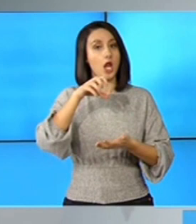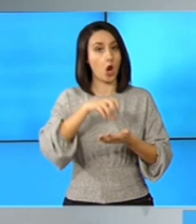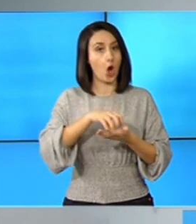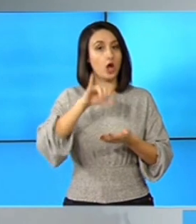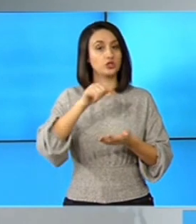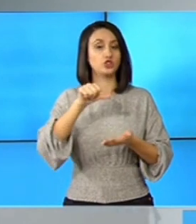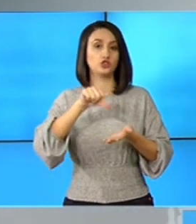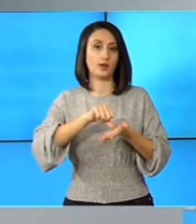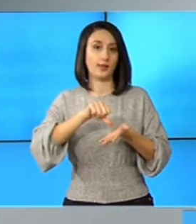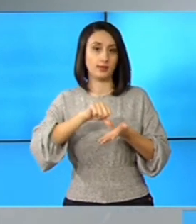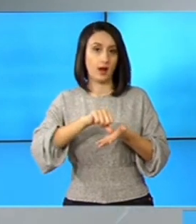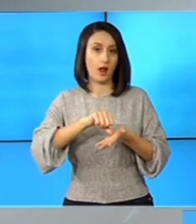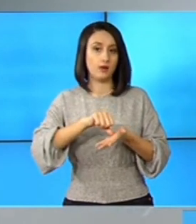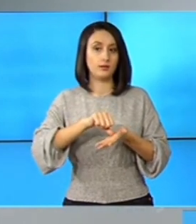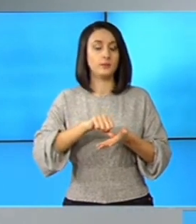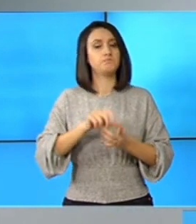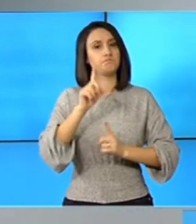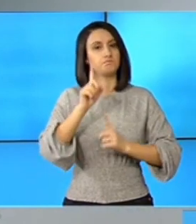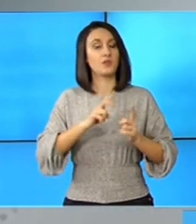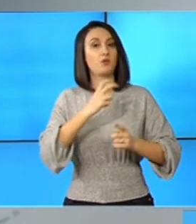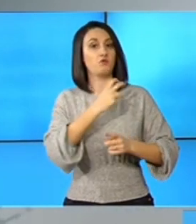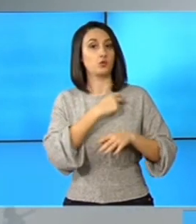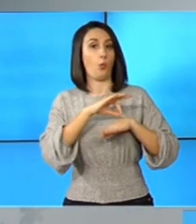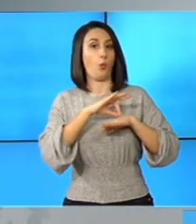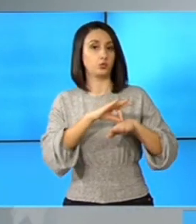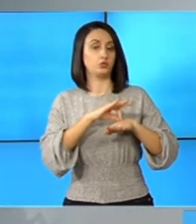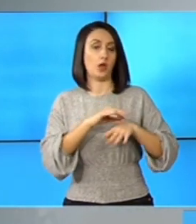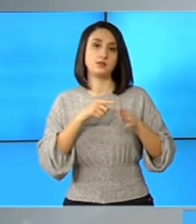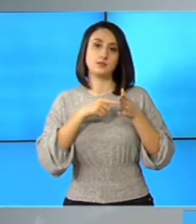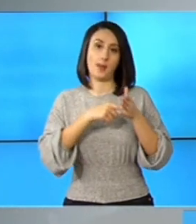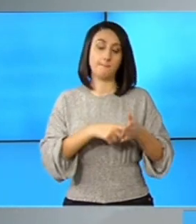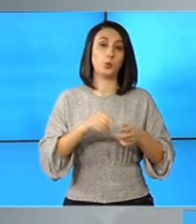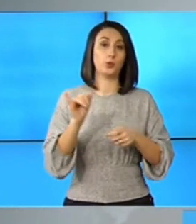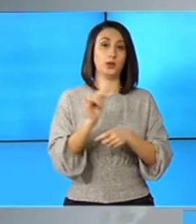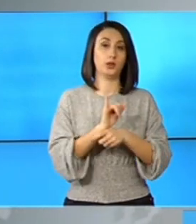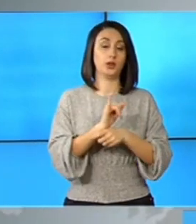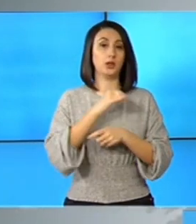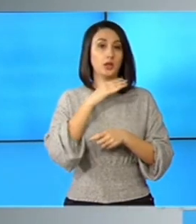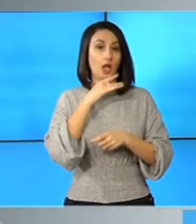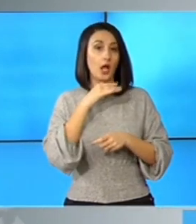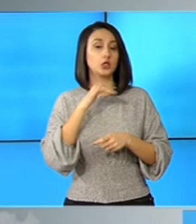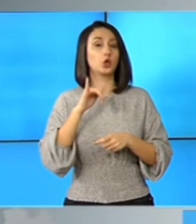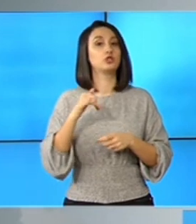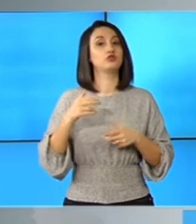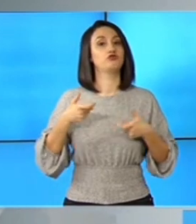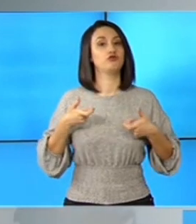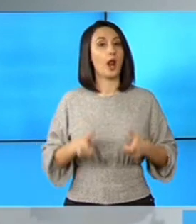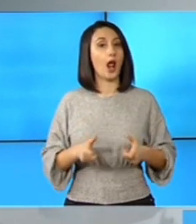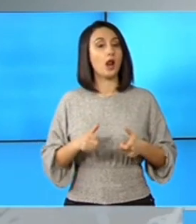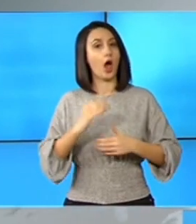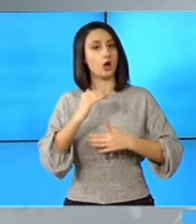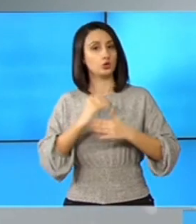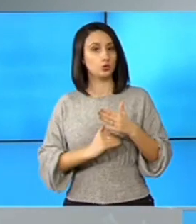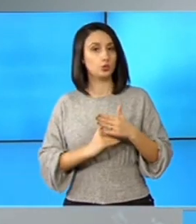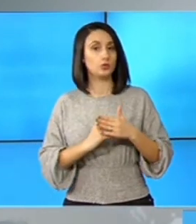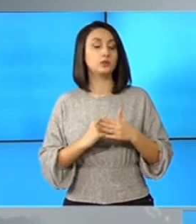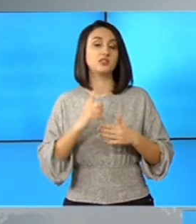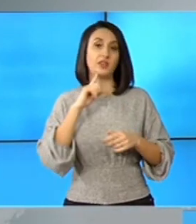centrală, anumite funcții de conducere, cum ar fi director general, secretar general, secretar general ajungt, să fie pe mandat.